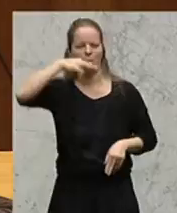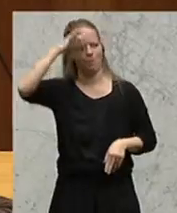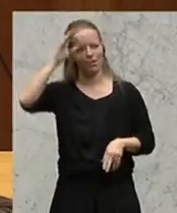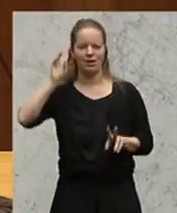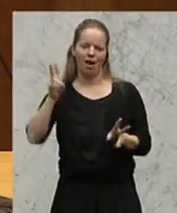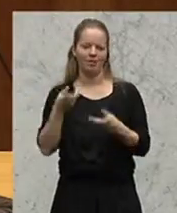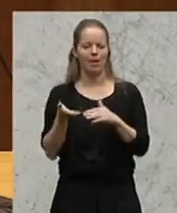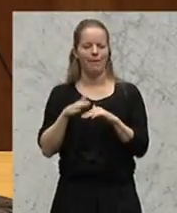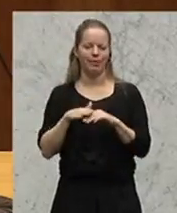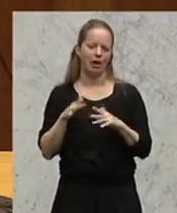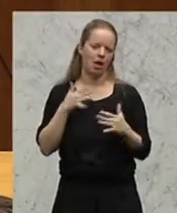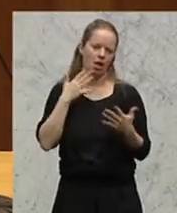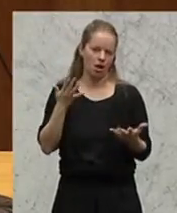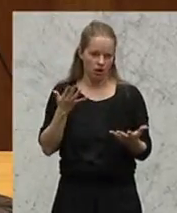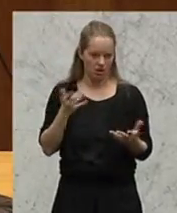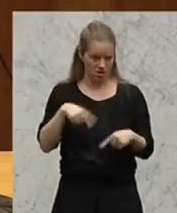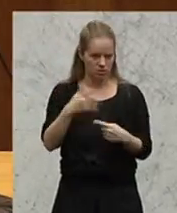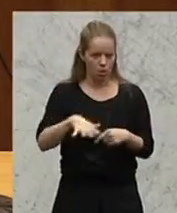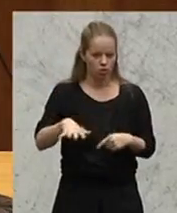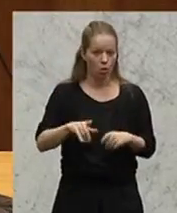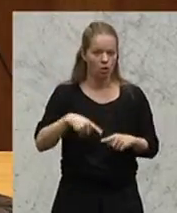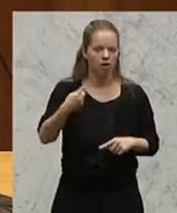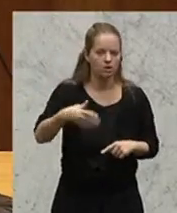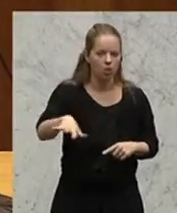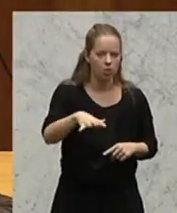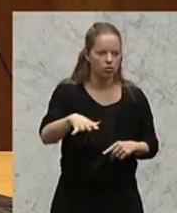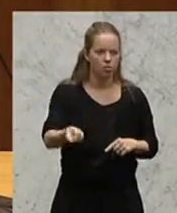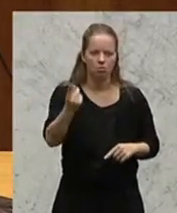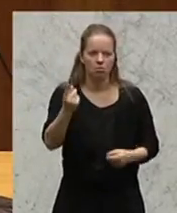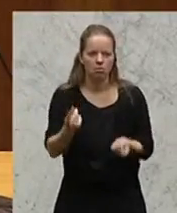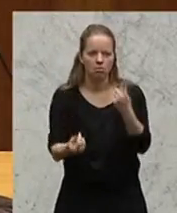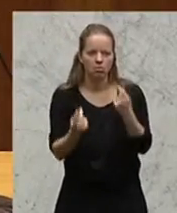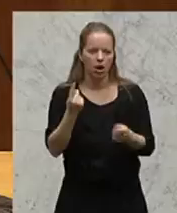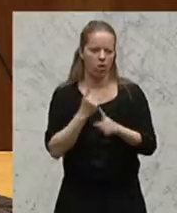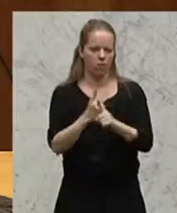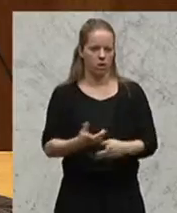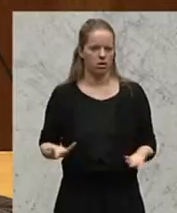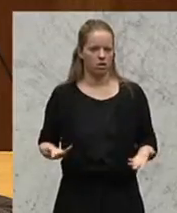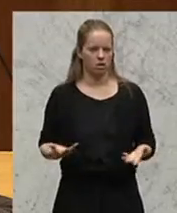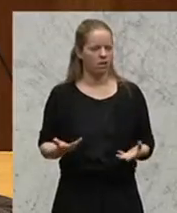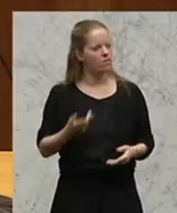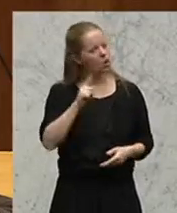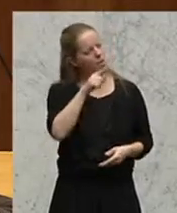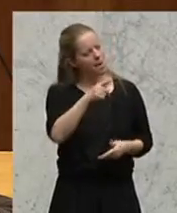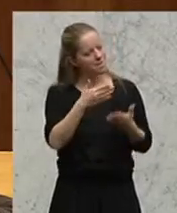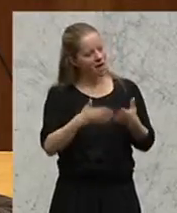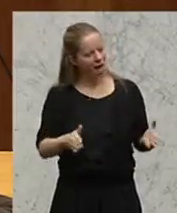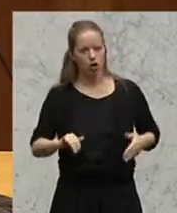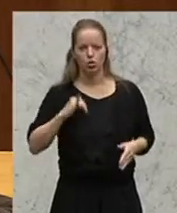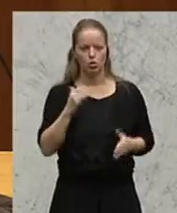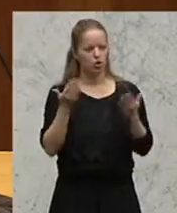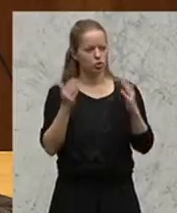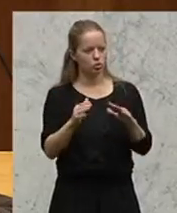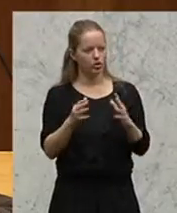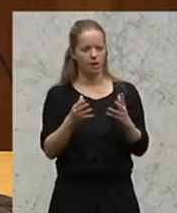werden. Das ist die nächste Branche. Wann kommt die übernächste, wann die übernächste. Warum sind Sie bereit, den Jugendschutz scheibchenweise